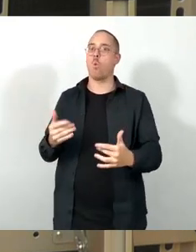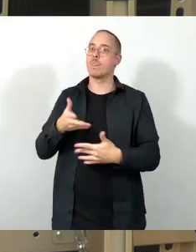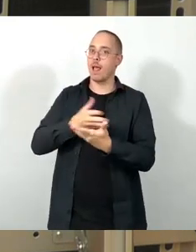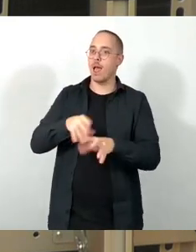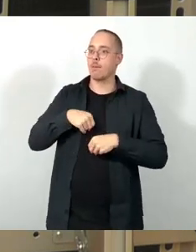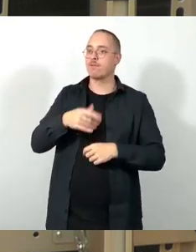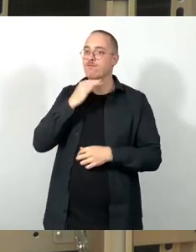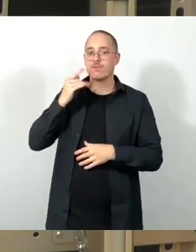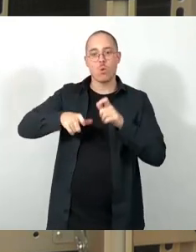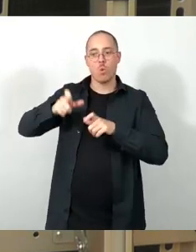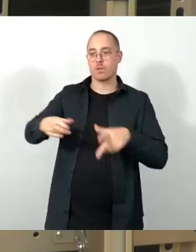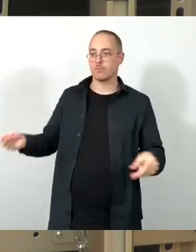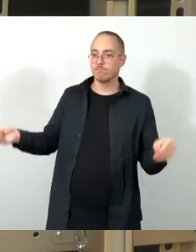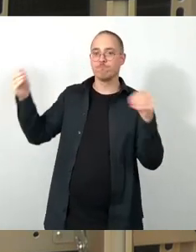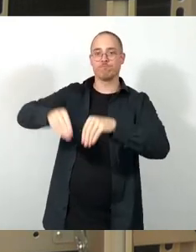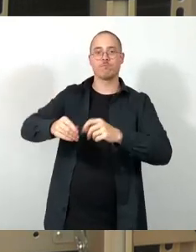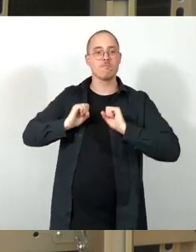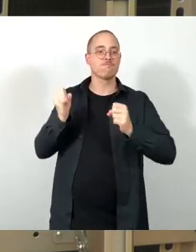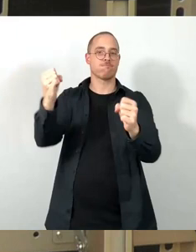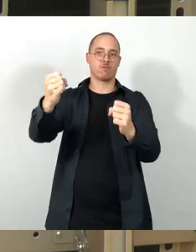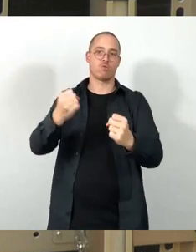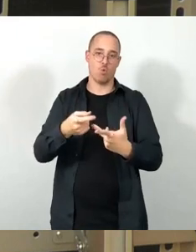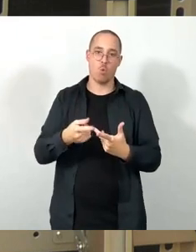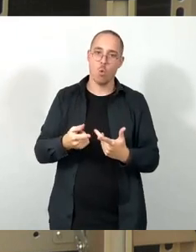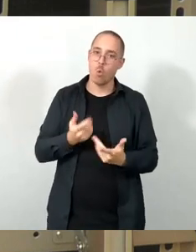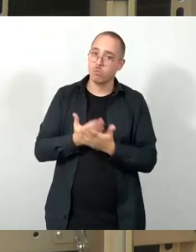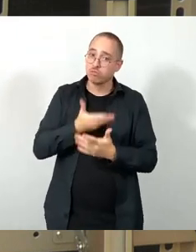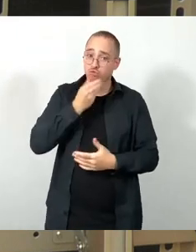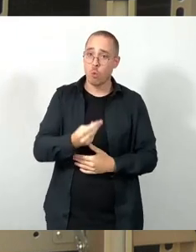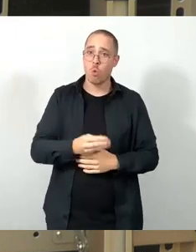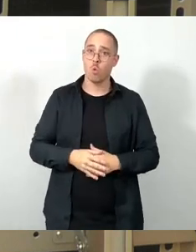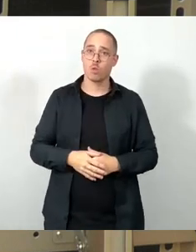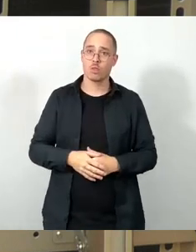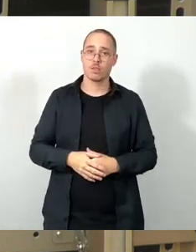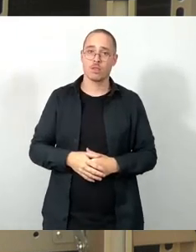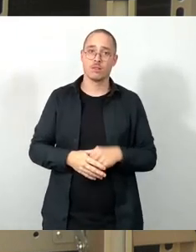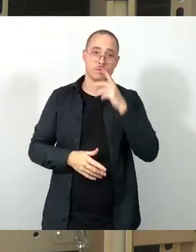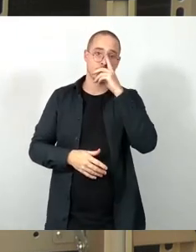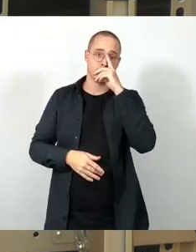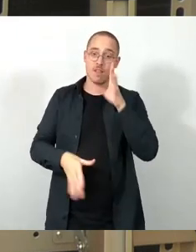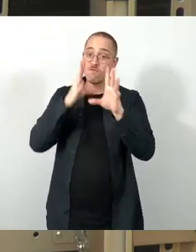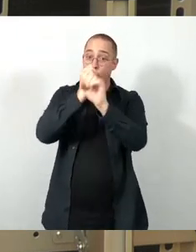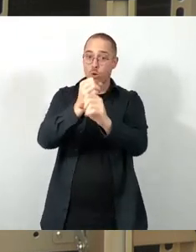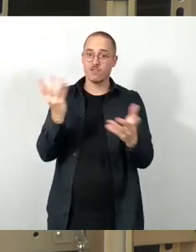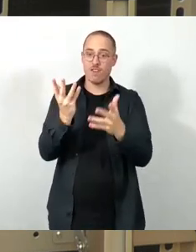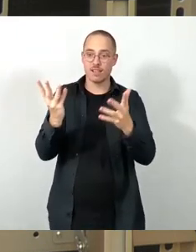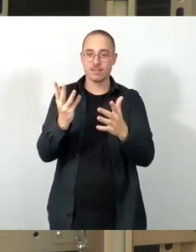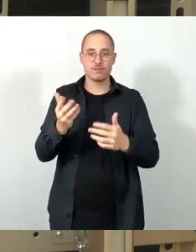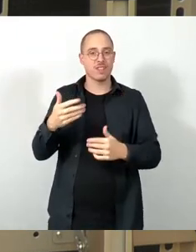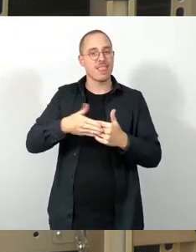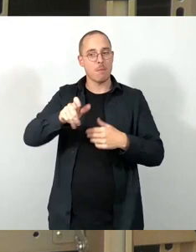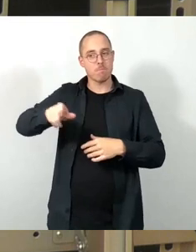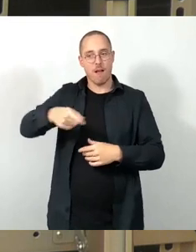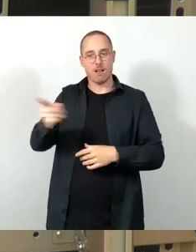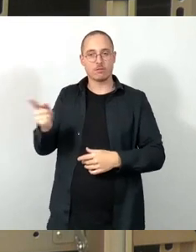von der aktiven Mitgestaltung der Menschen im Stadtteil. Fokus, sorgende Nachbarschaft. Da kann ich